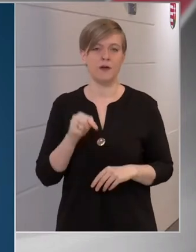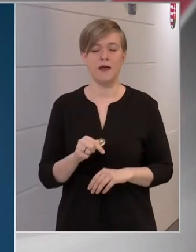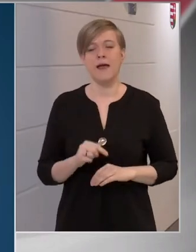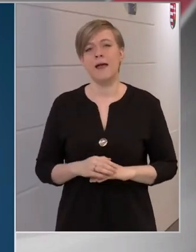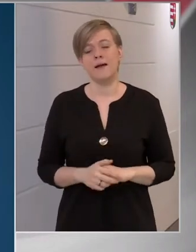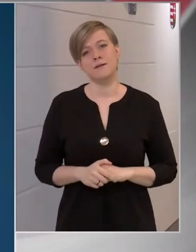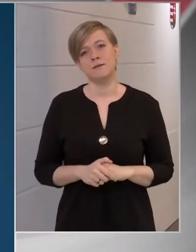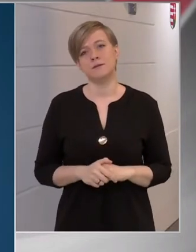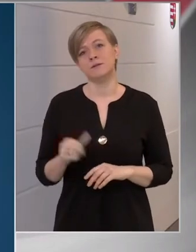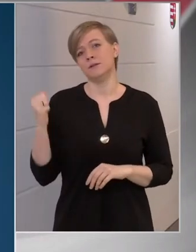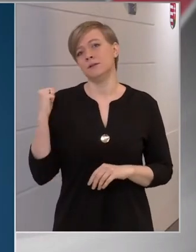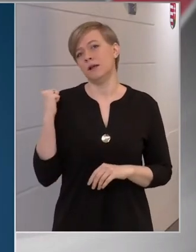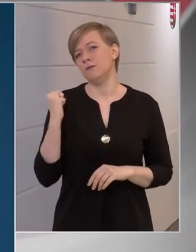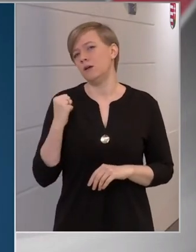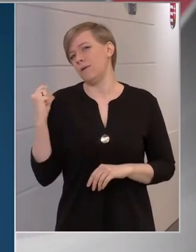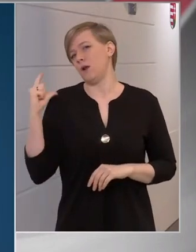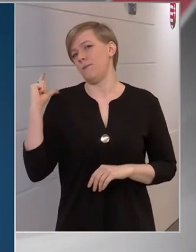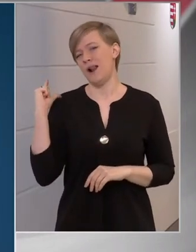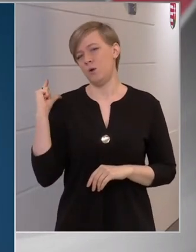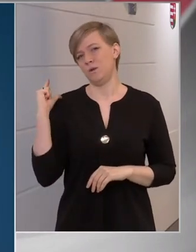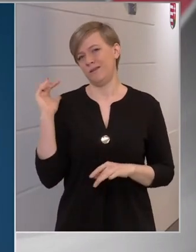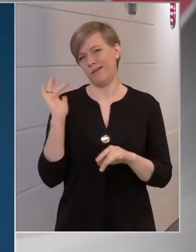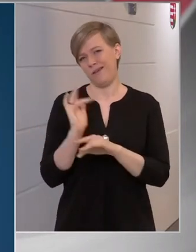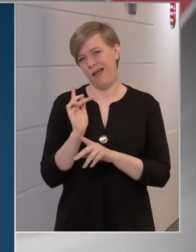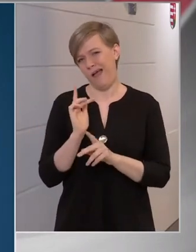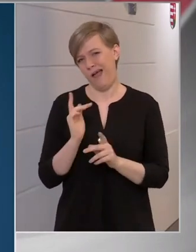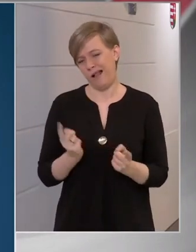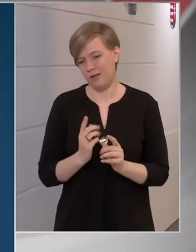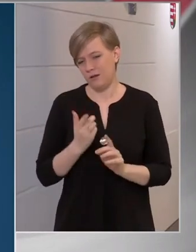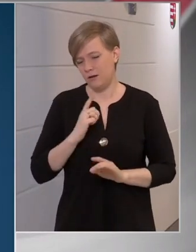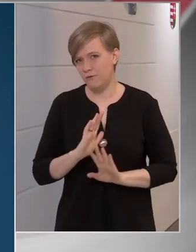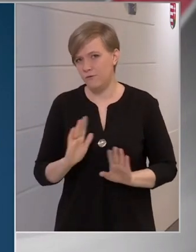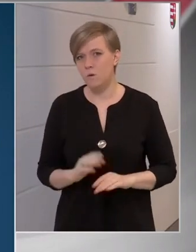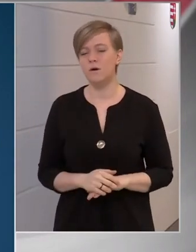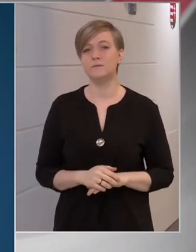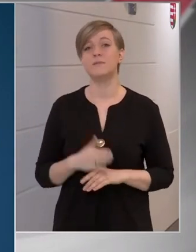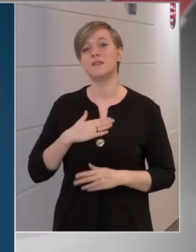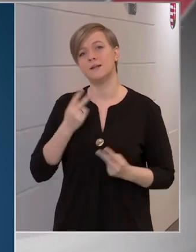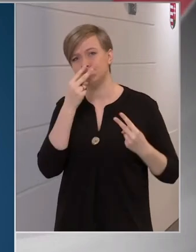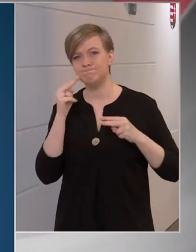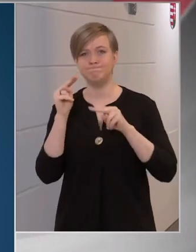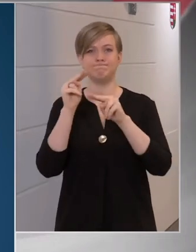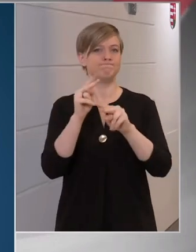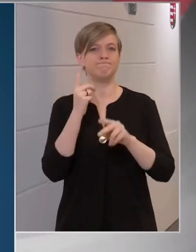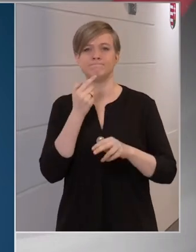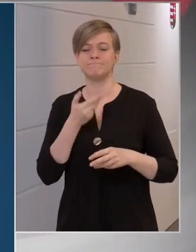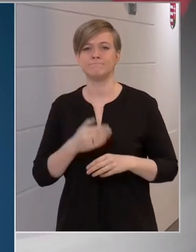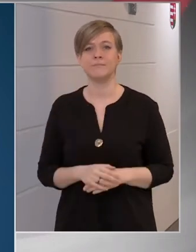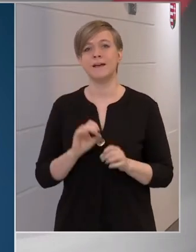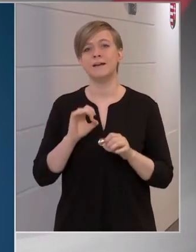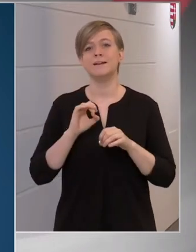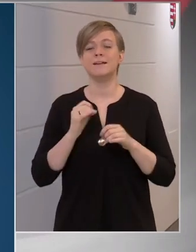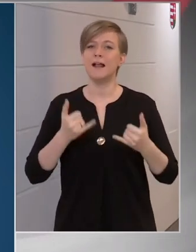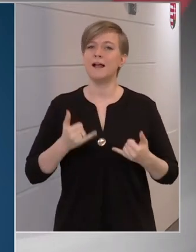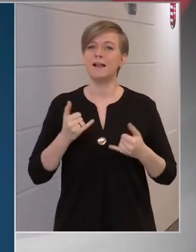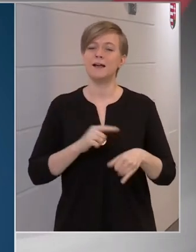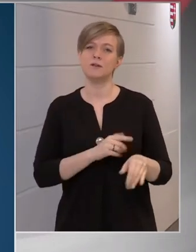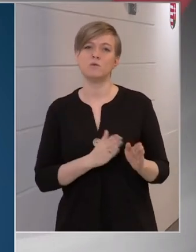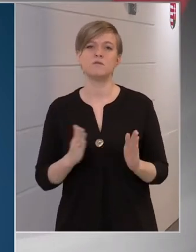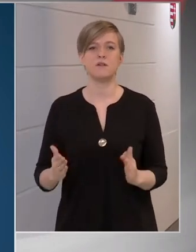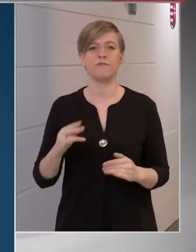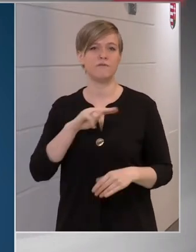tegnapi, tegnap előtti álhír volt. Arra szeretném felhívni a figyelmet, hogy a járlegi időszakban a